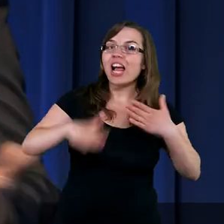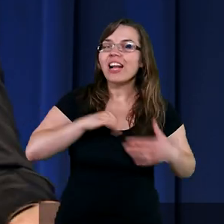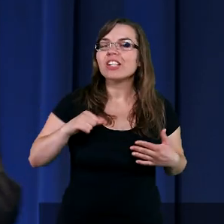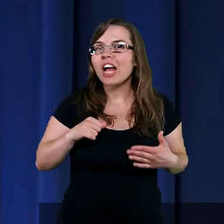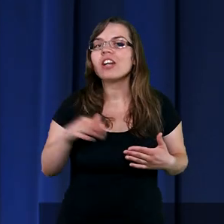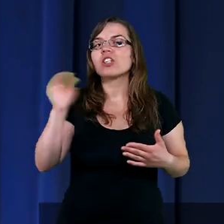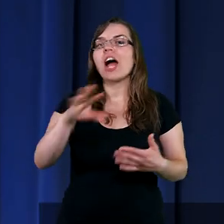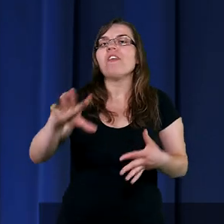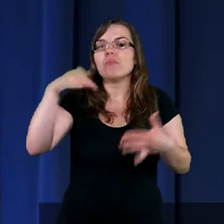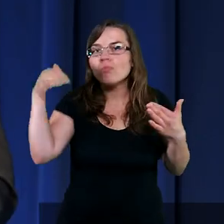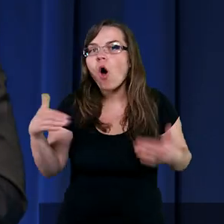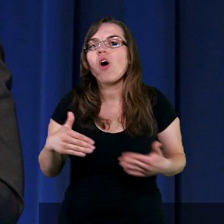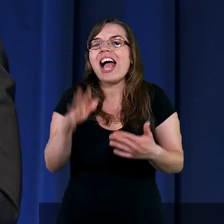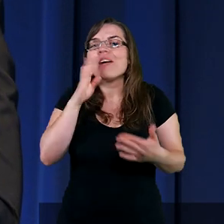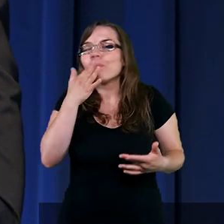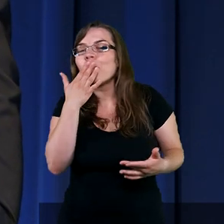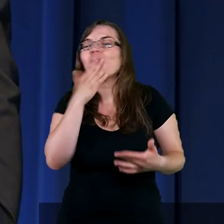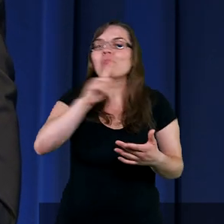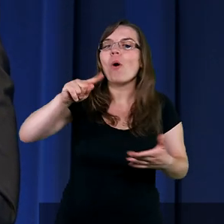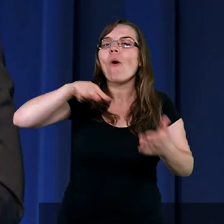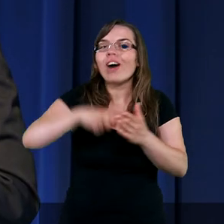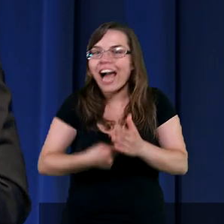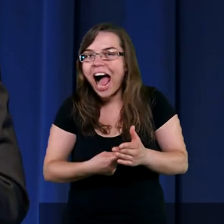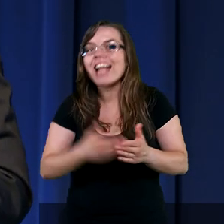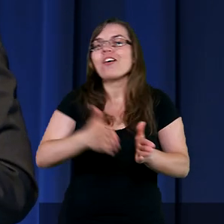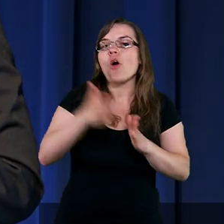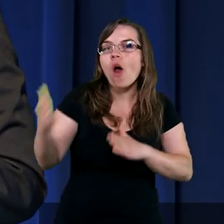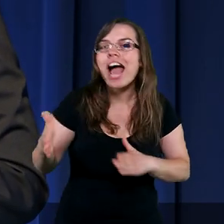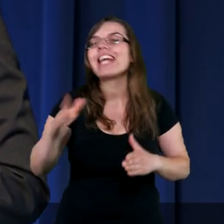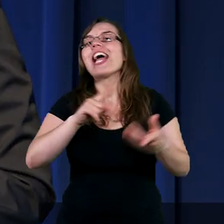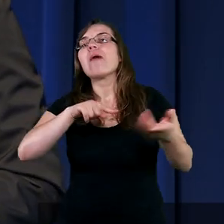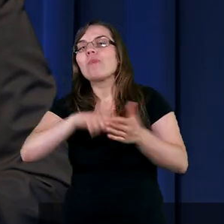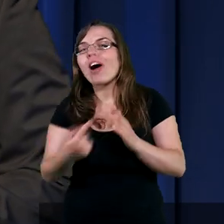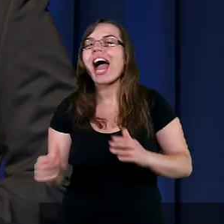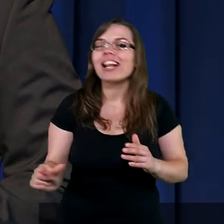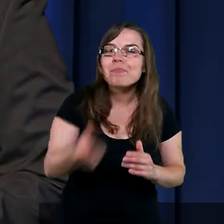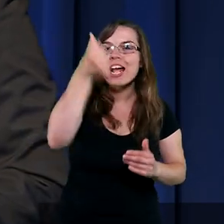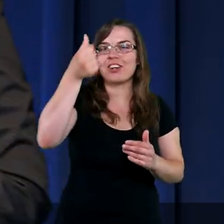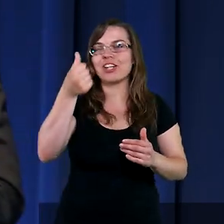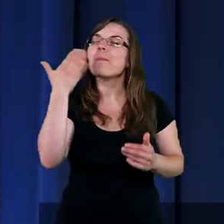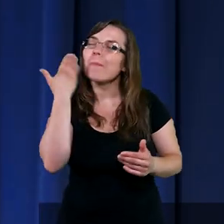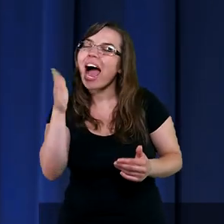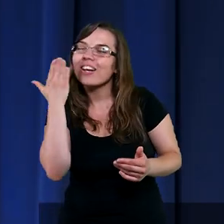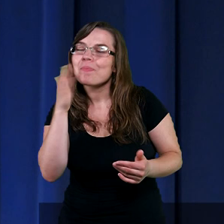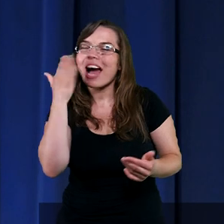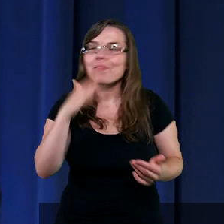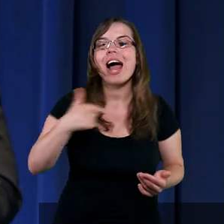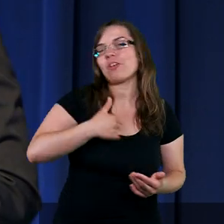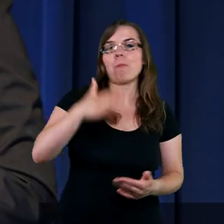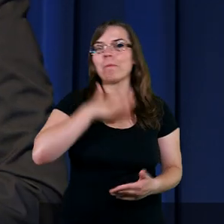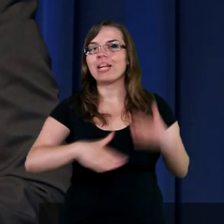że mogę w moim zborze mówić po raz kolejny, po raz pierwszy raz. Także bardzo, bardzo, bardzo mi miło.